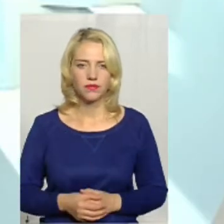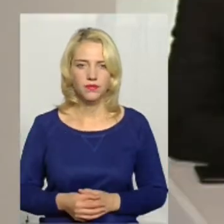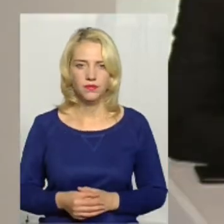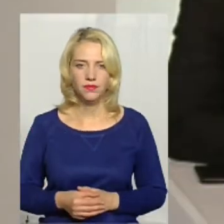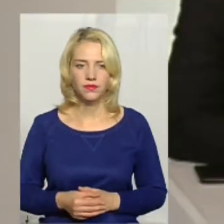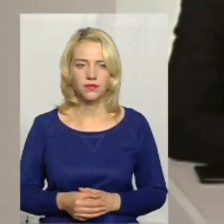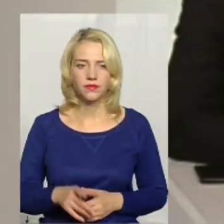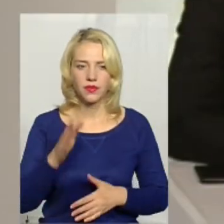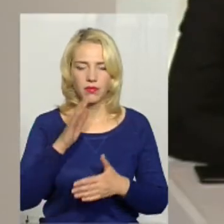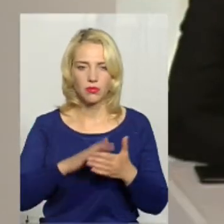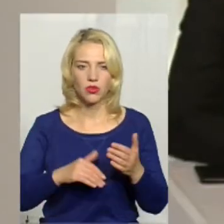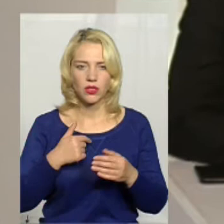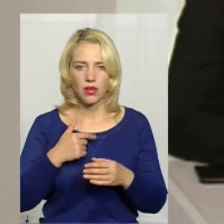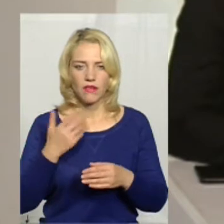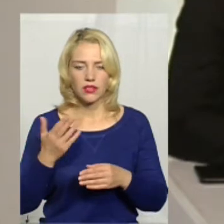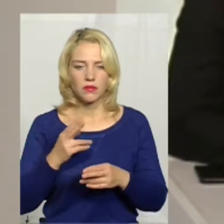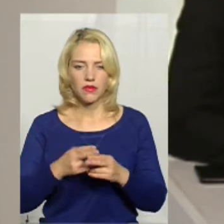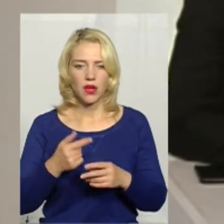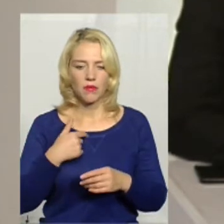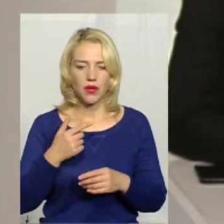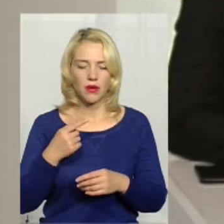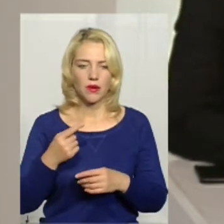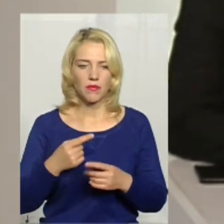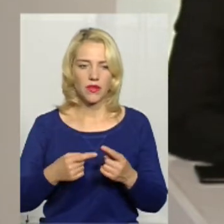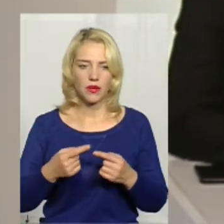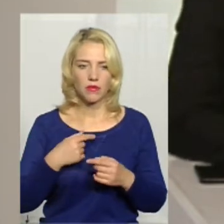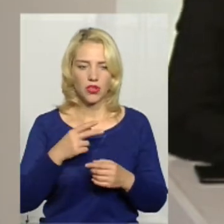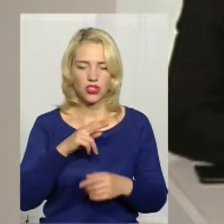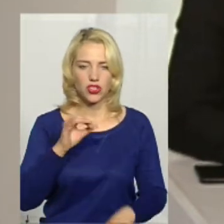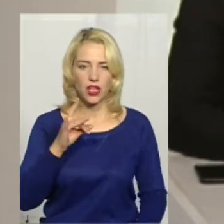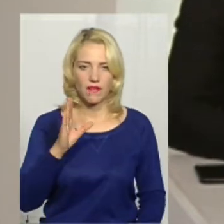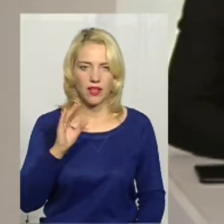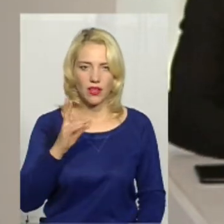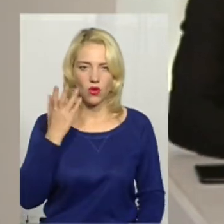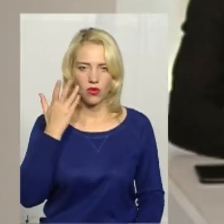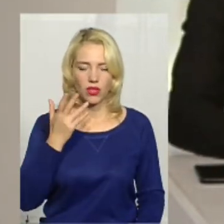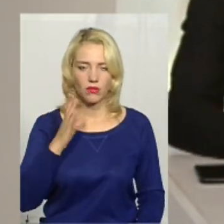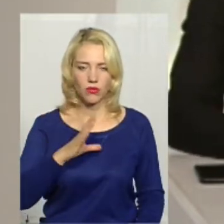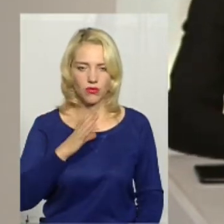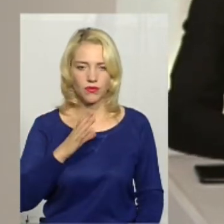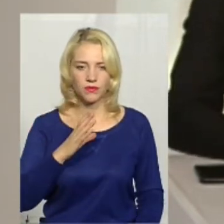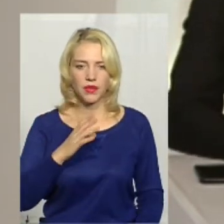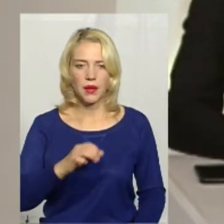перепрошую вас, перебію, ми зараз повернулися до цієї теми, тому що у червні, коли був пікет,